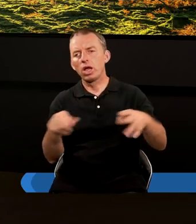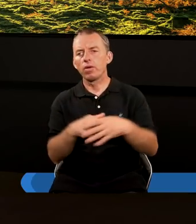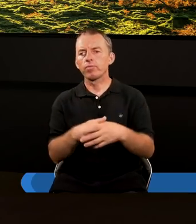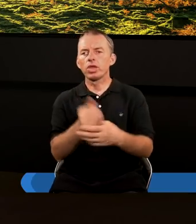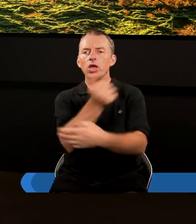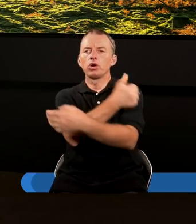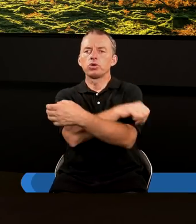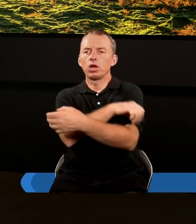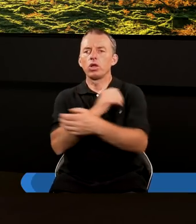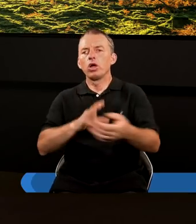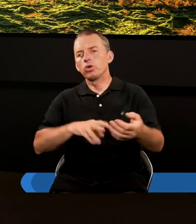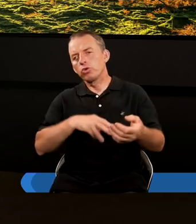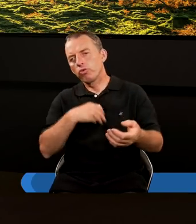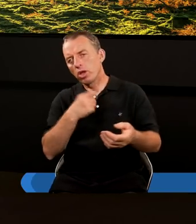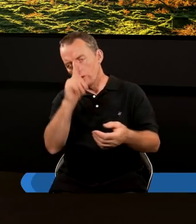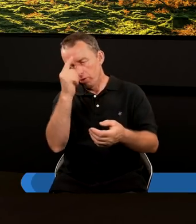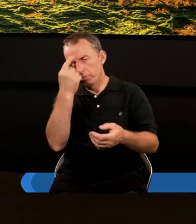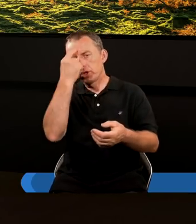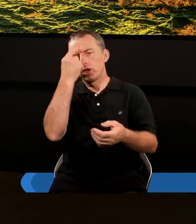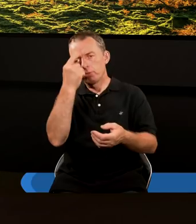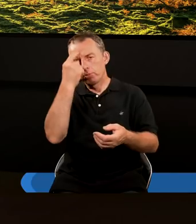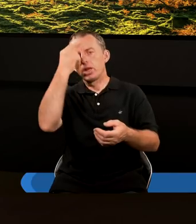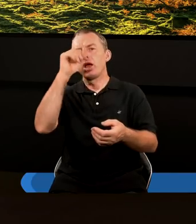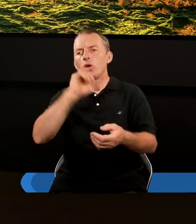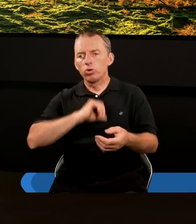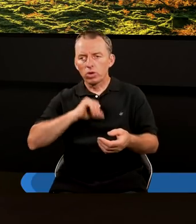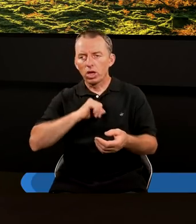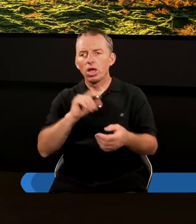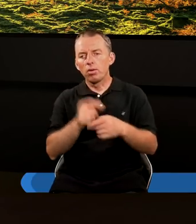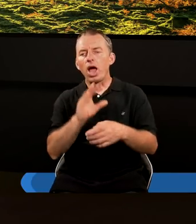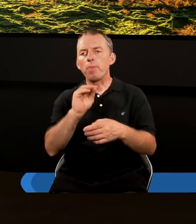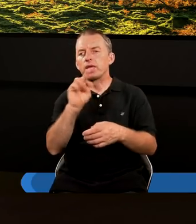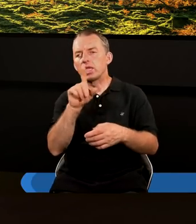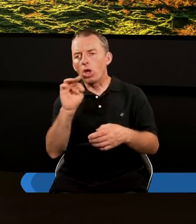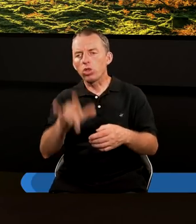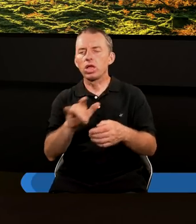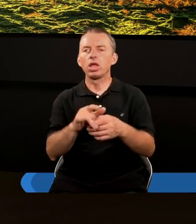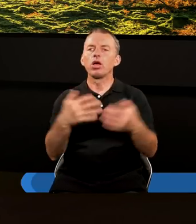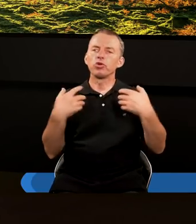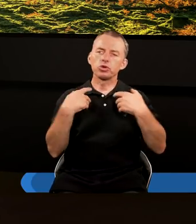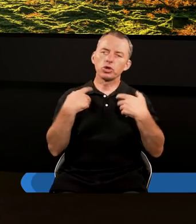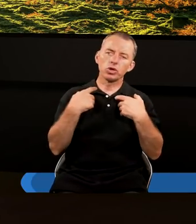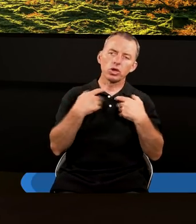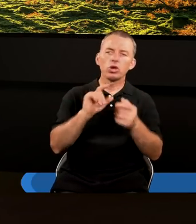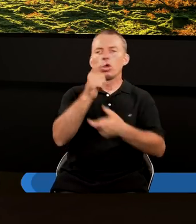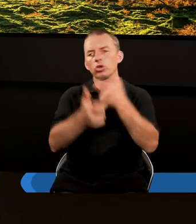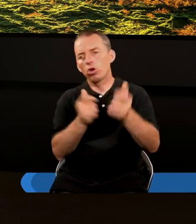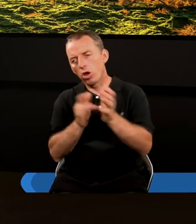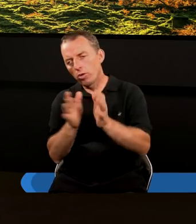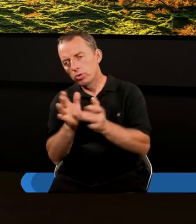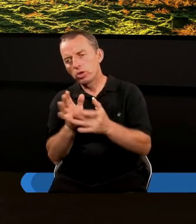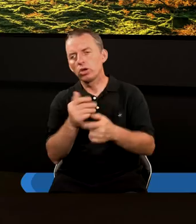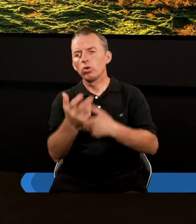różne chrześcijańskie święta, w których ludzie przypominają sobie pewne epizody, wydarzenia z życia Jezusa? Co On takiego zrobił,